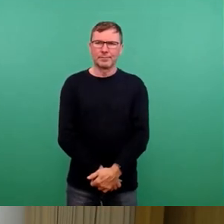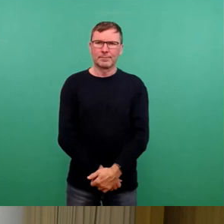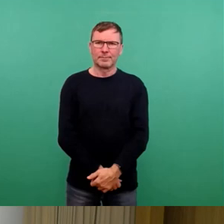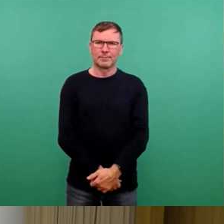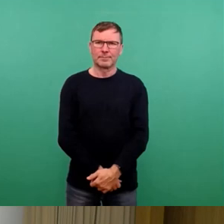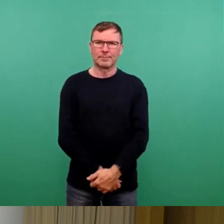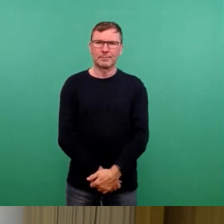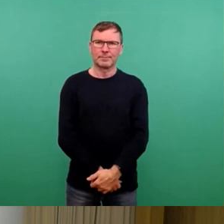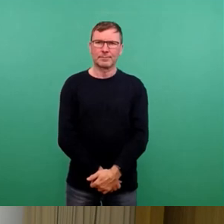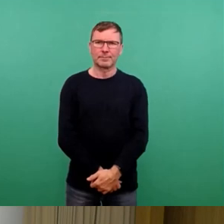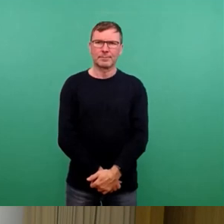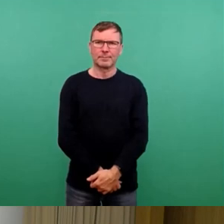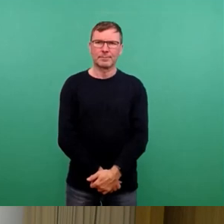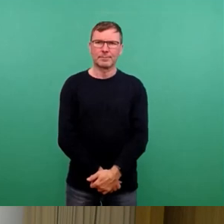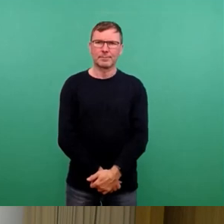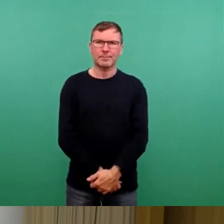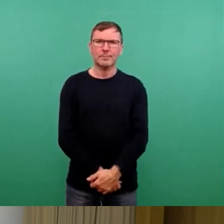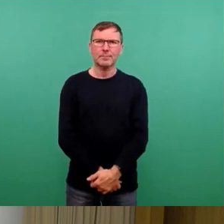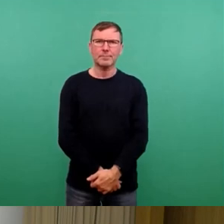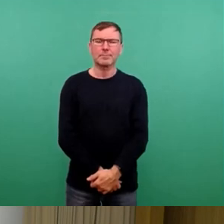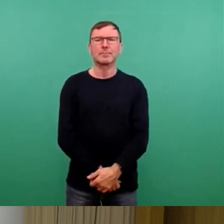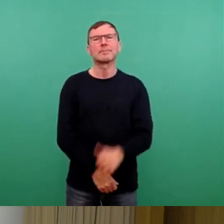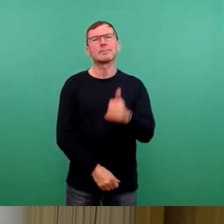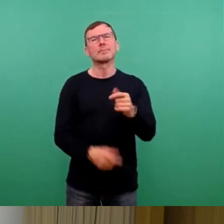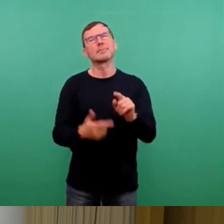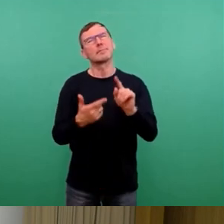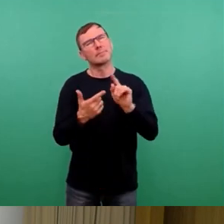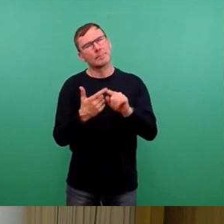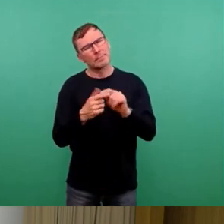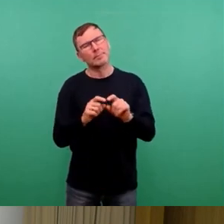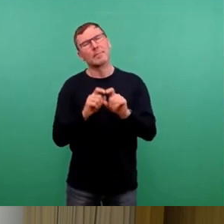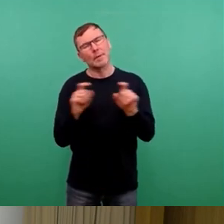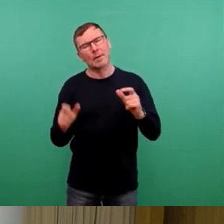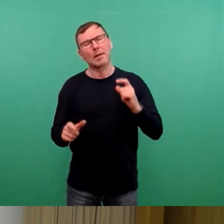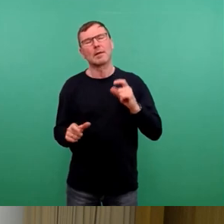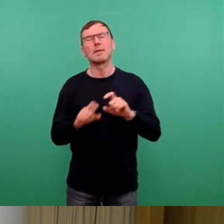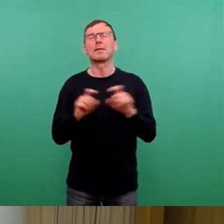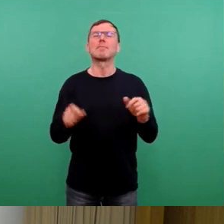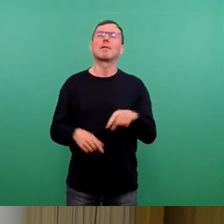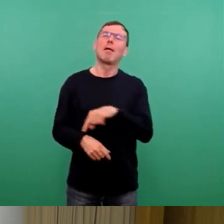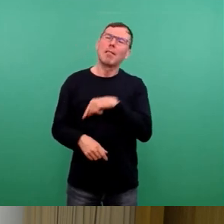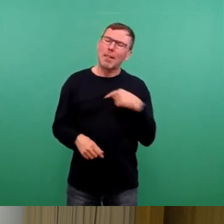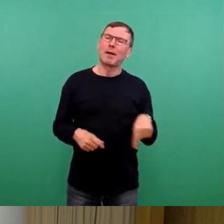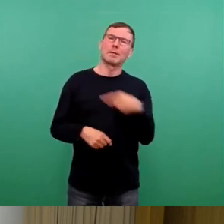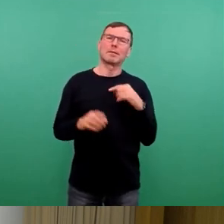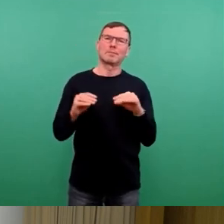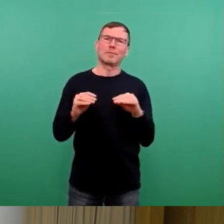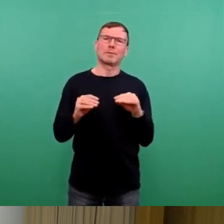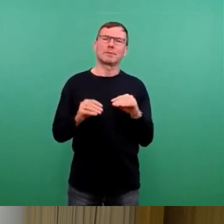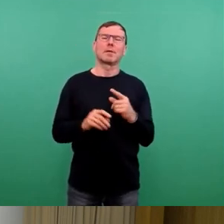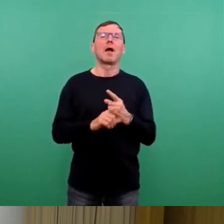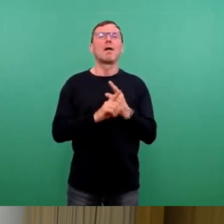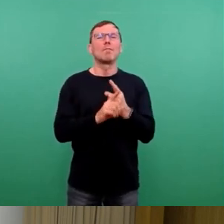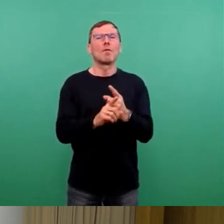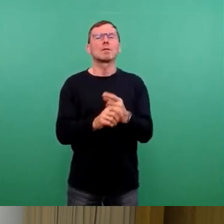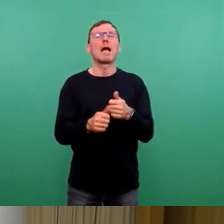Ja, weiter zu einem leidigen Thema, was uns aber hoffentlich noch lange hier beschäftigt, folgende sogenannten einrichtungsbezogenen